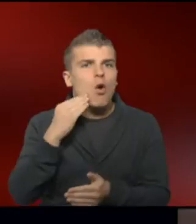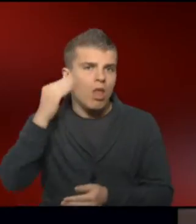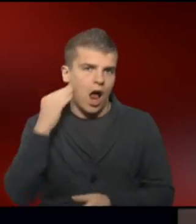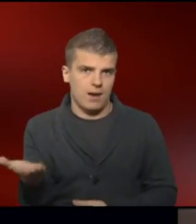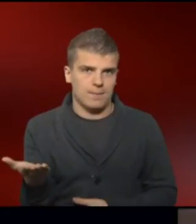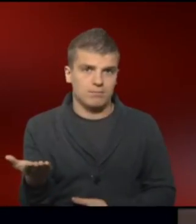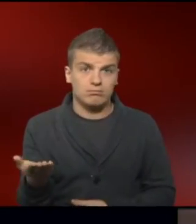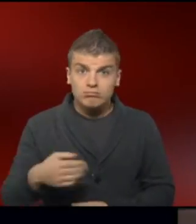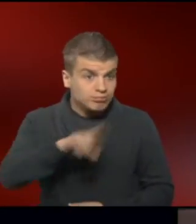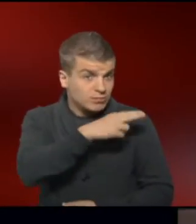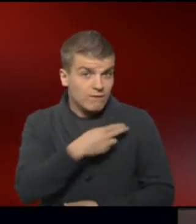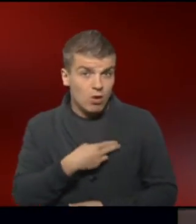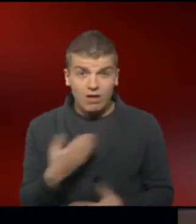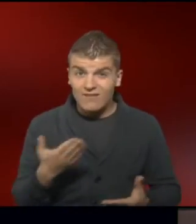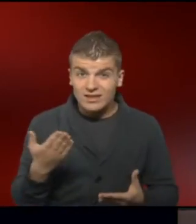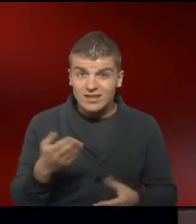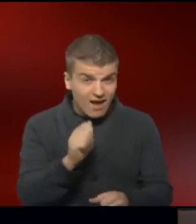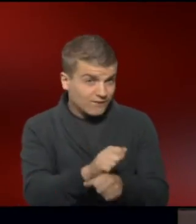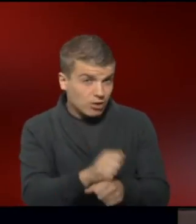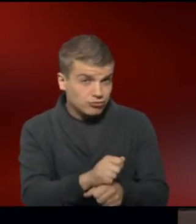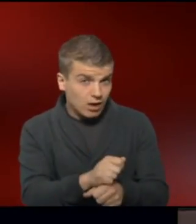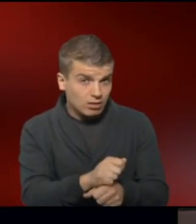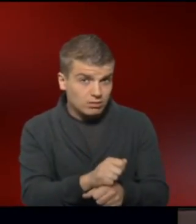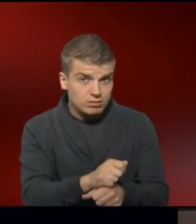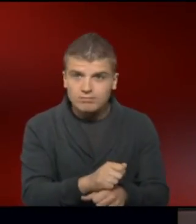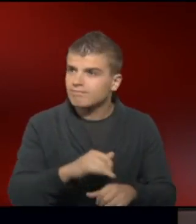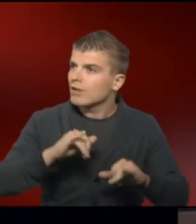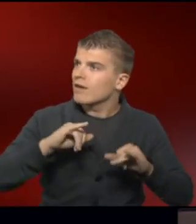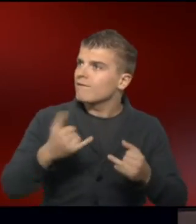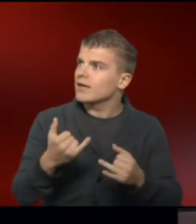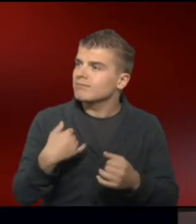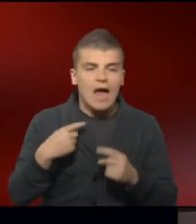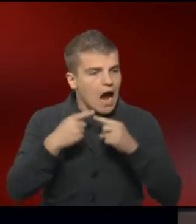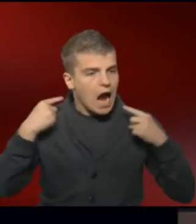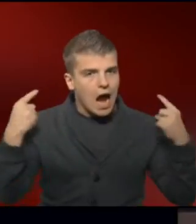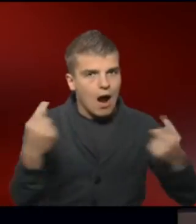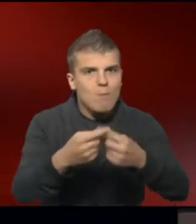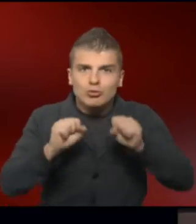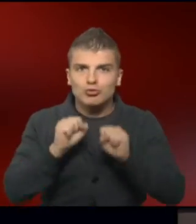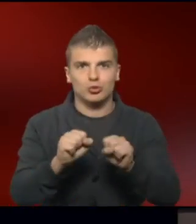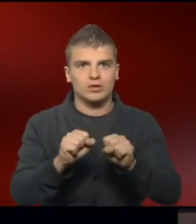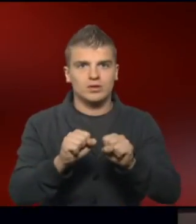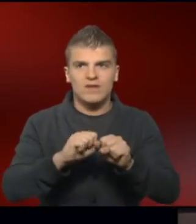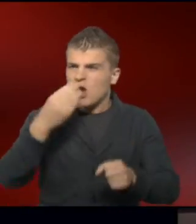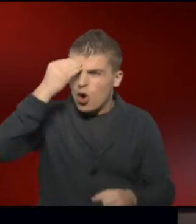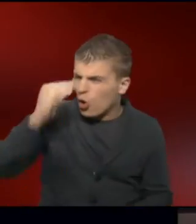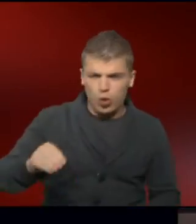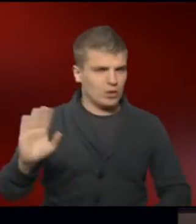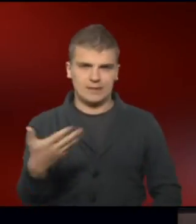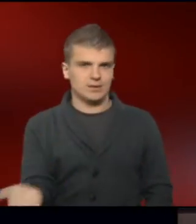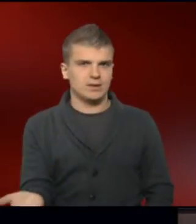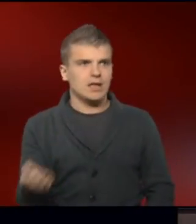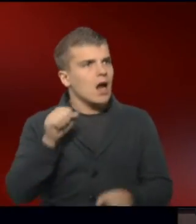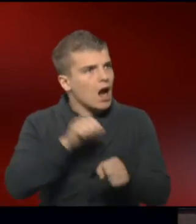der große Vorteil in der Werkstatt herrscht so etwas wie ein geschützter Raum. Also man wird nicht gekündigt. Man hat immer einen